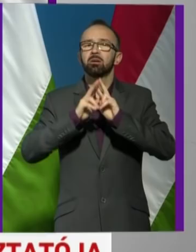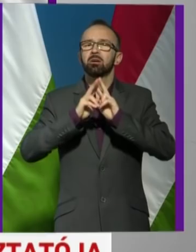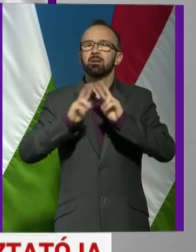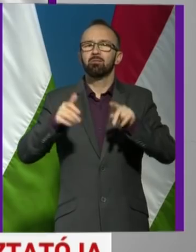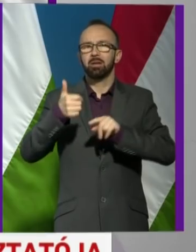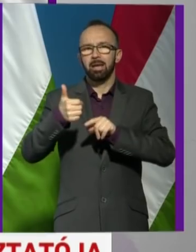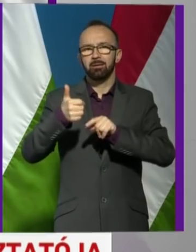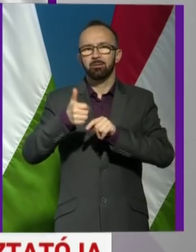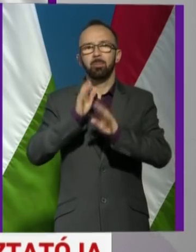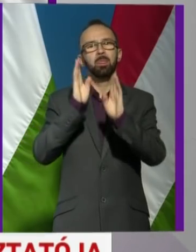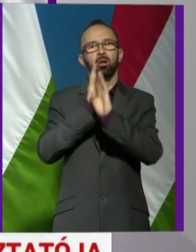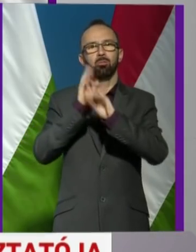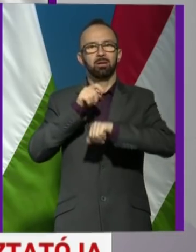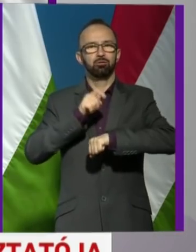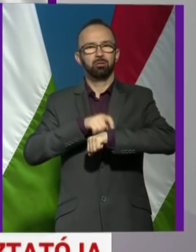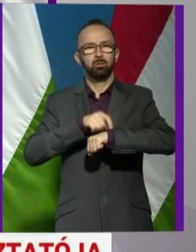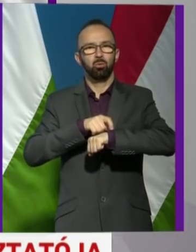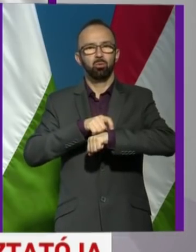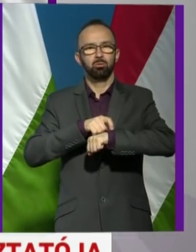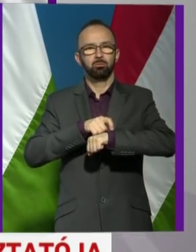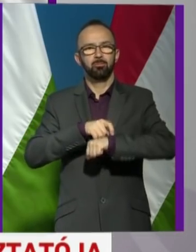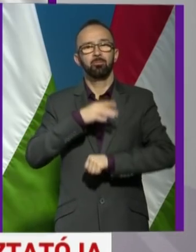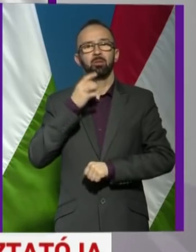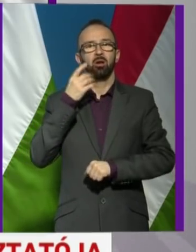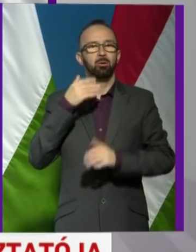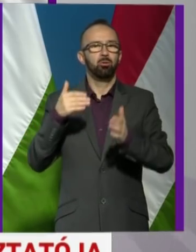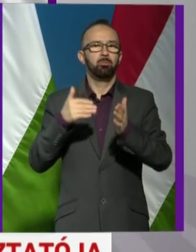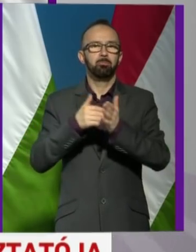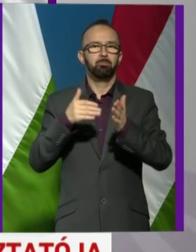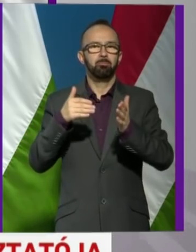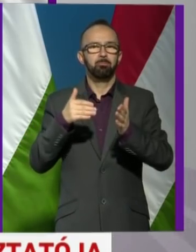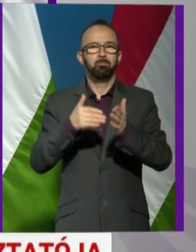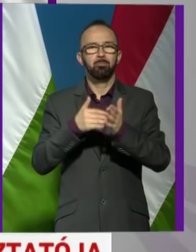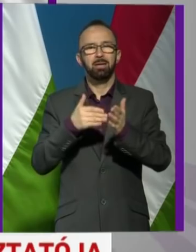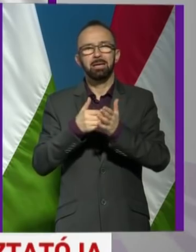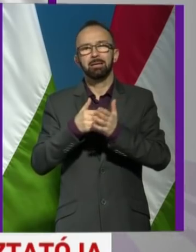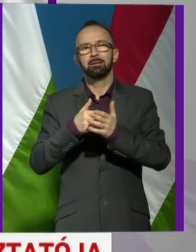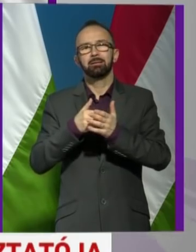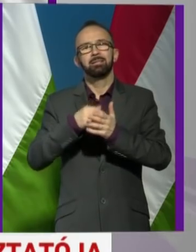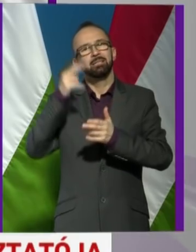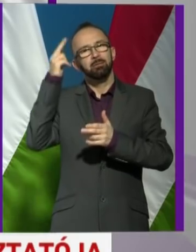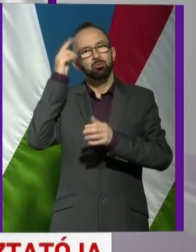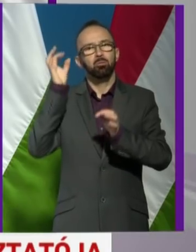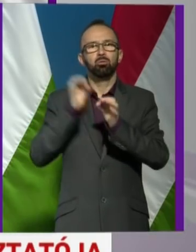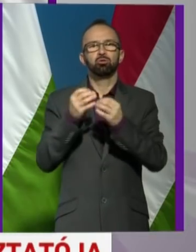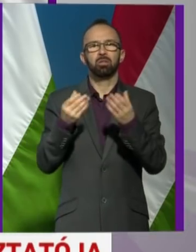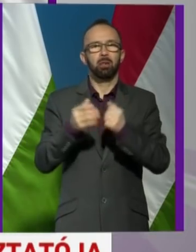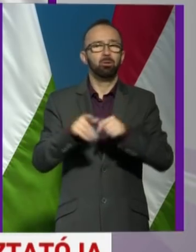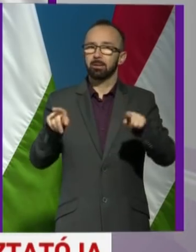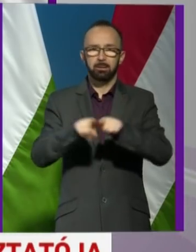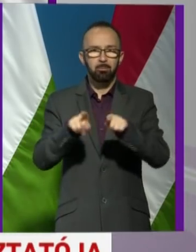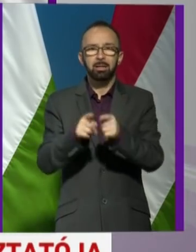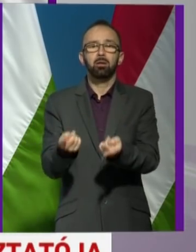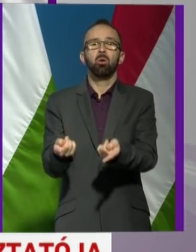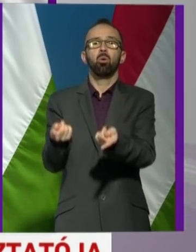lapangási idő, amikor még nem is nemerjük pontosan az állapotát. Nem mindegy egyébként,